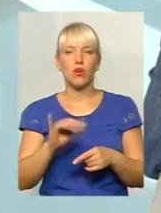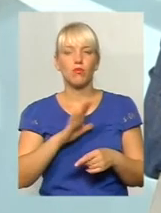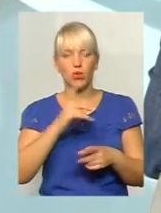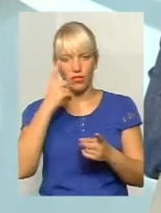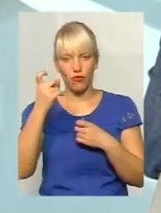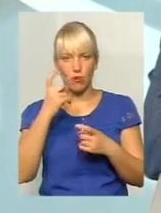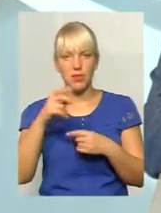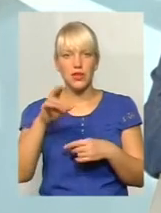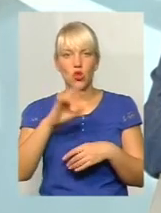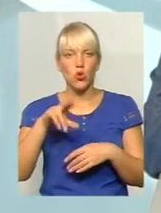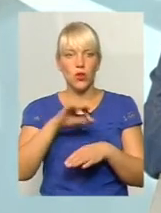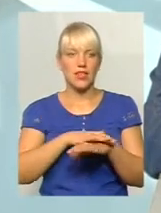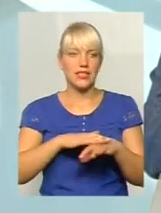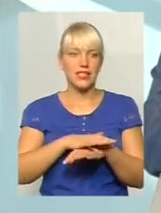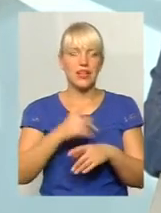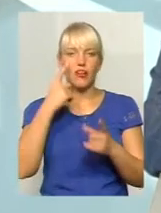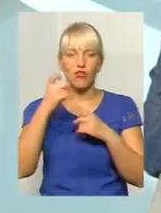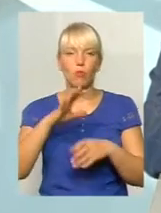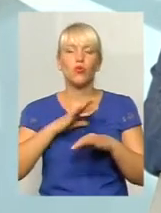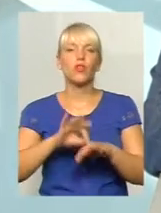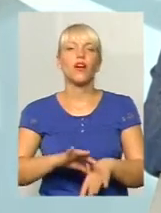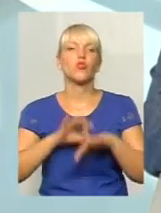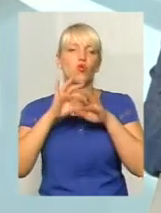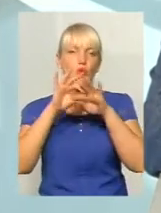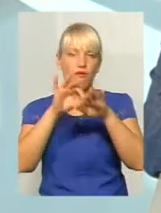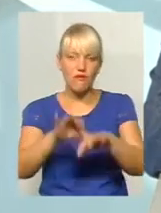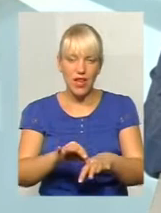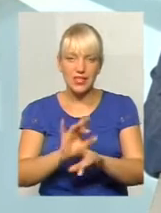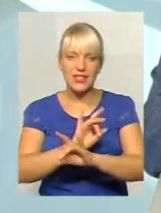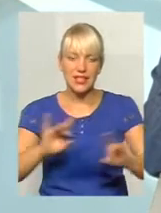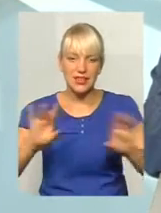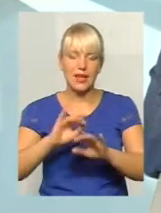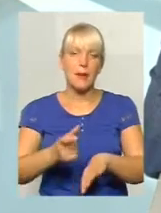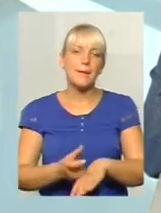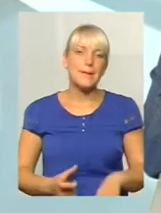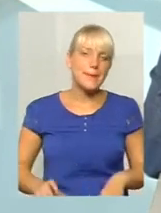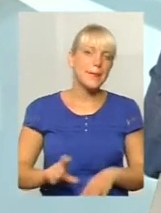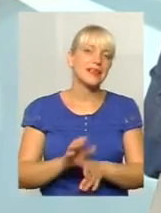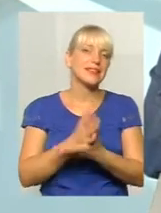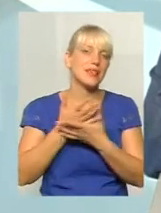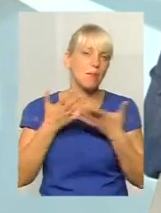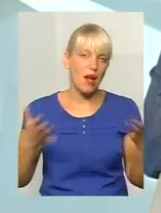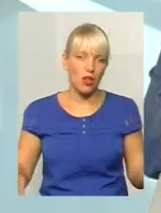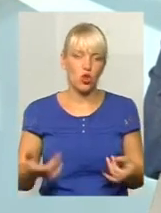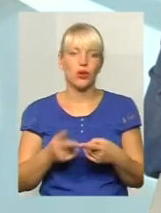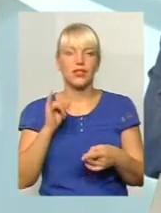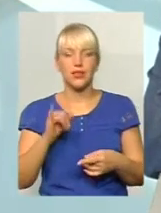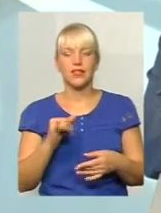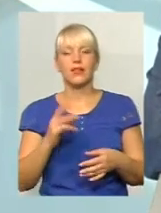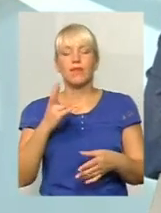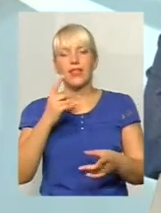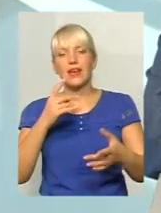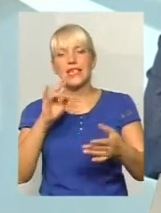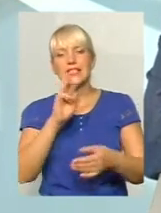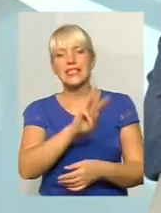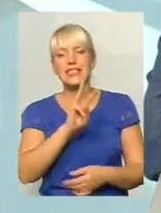до населення, інформація була доведена максимально. Максимально було на сайтах, на оголошеннях